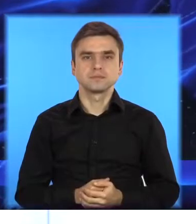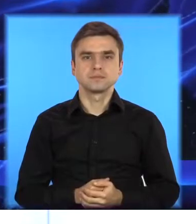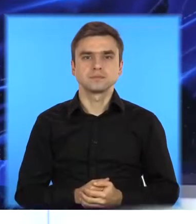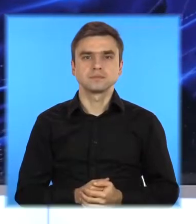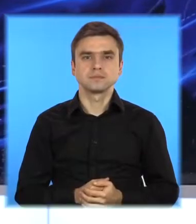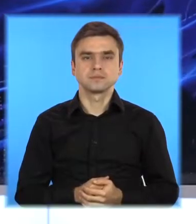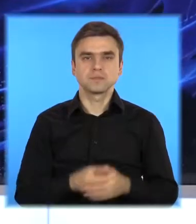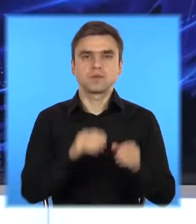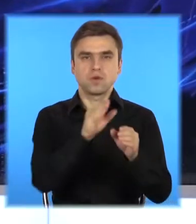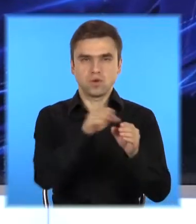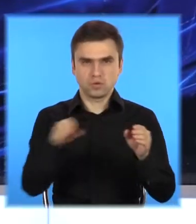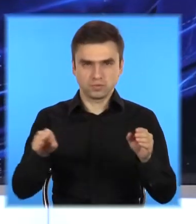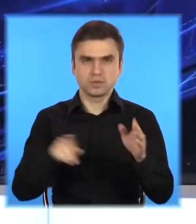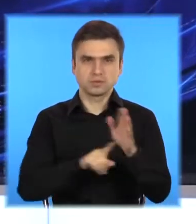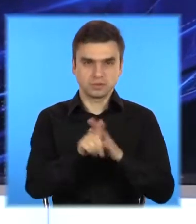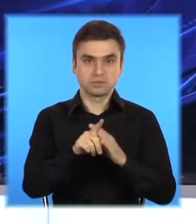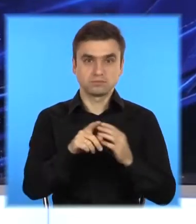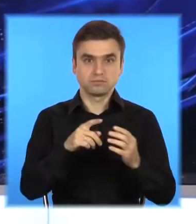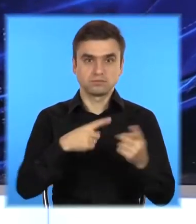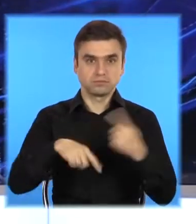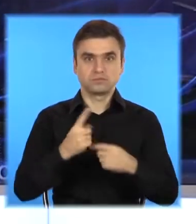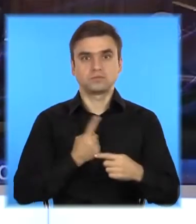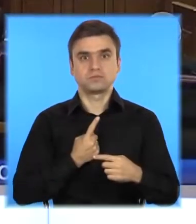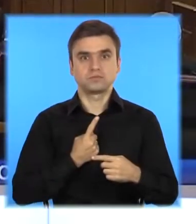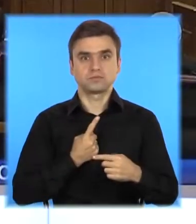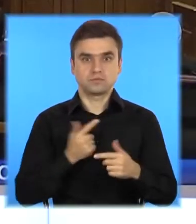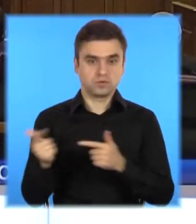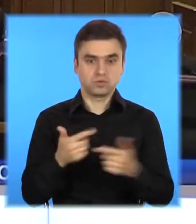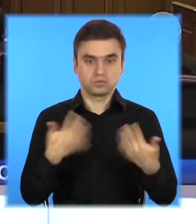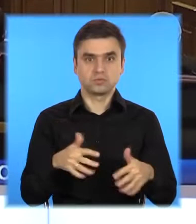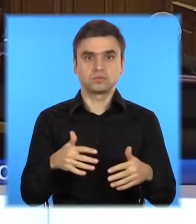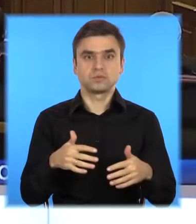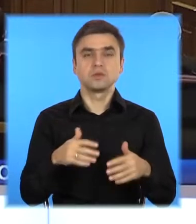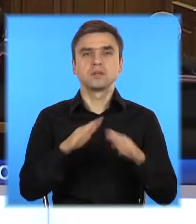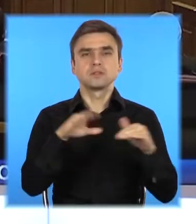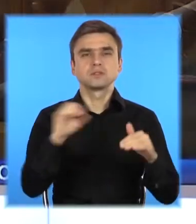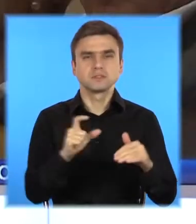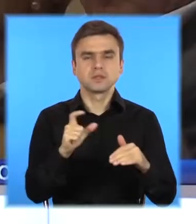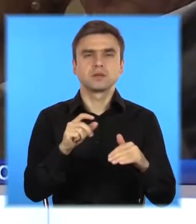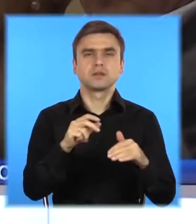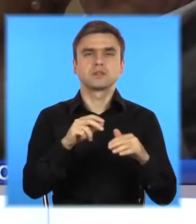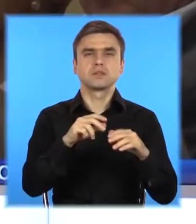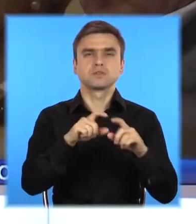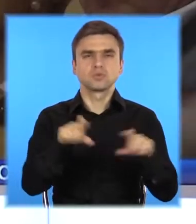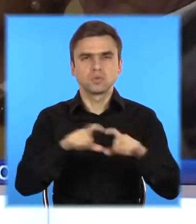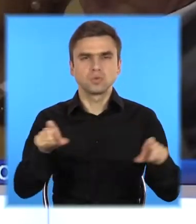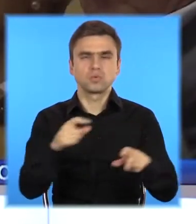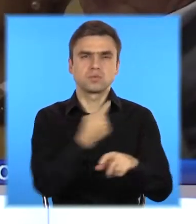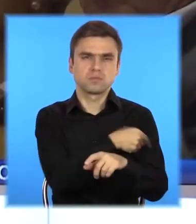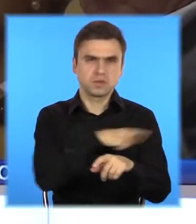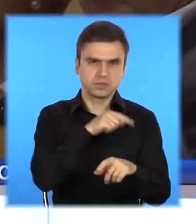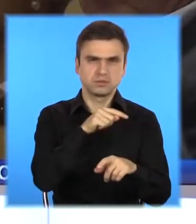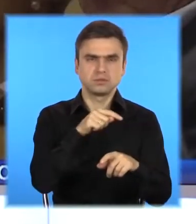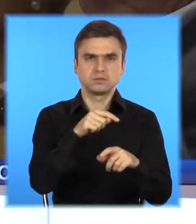Болдинська. До опалювального сезону готові всі дитсадки, школи, університети та лікарні. Готові до нового опалювального